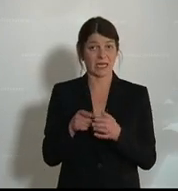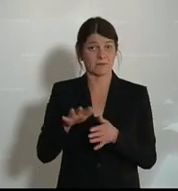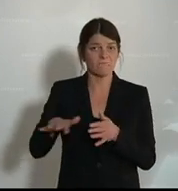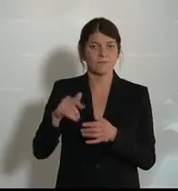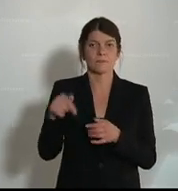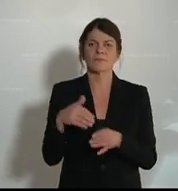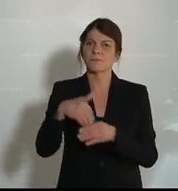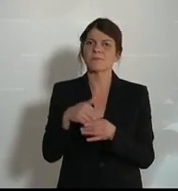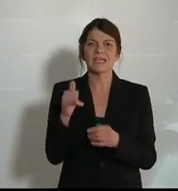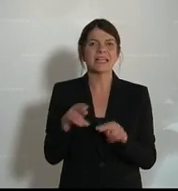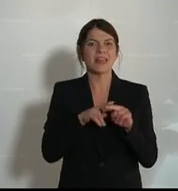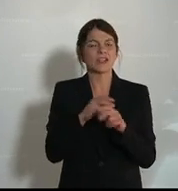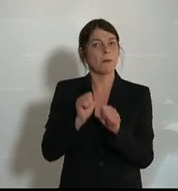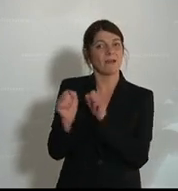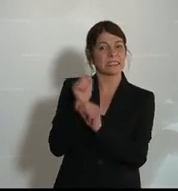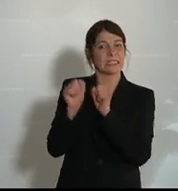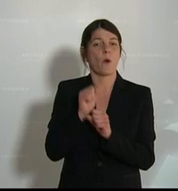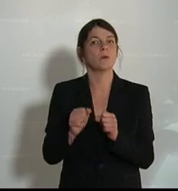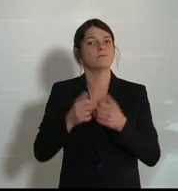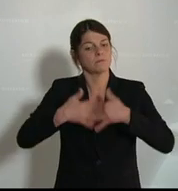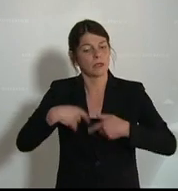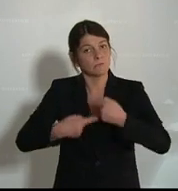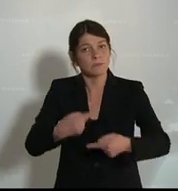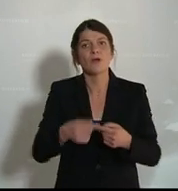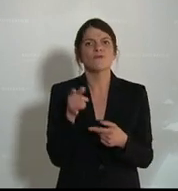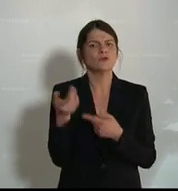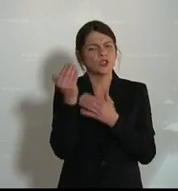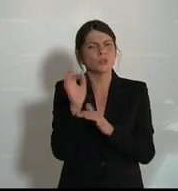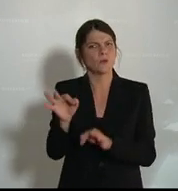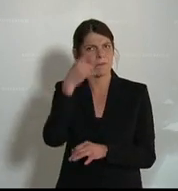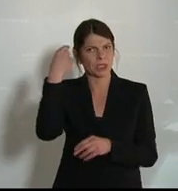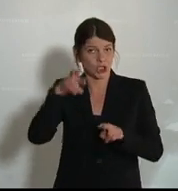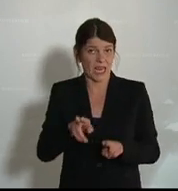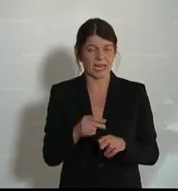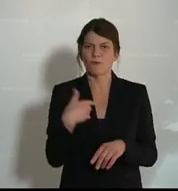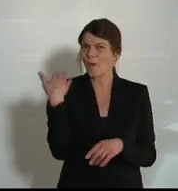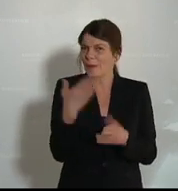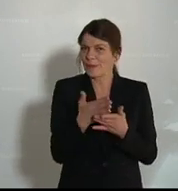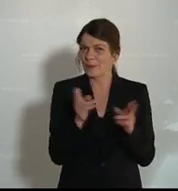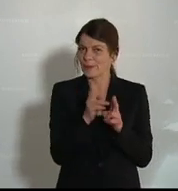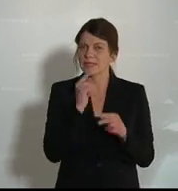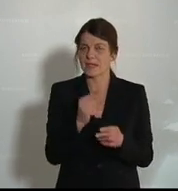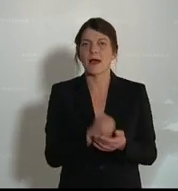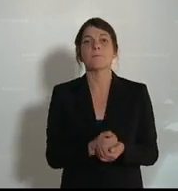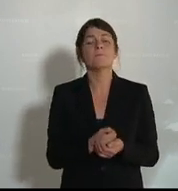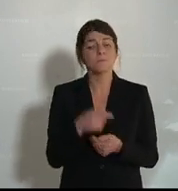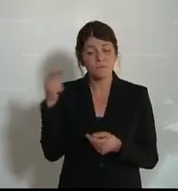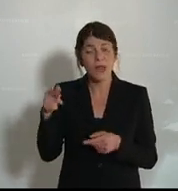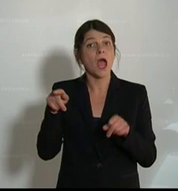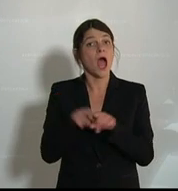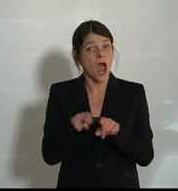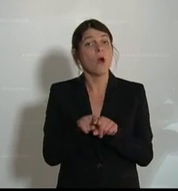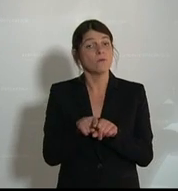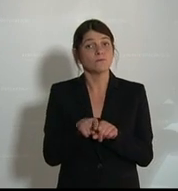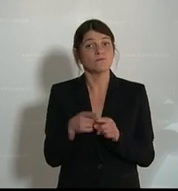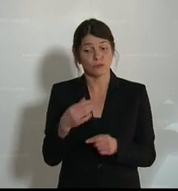dieser nationale Präventionsmechanismus zum Schutz der Menschenrechte. Ich bin schon kurz darauf eingegangen. Auch hier waren wir